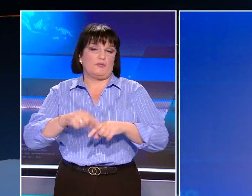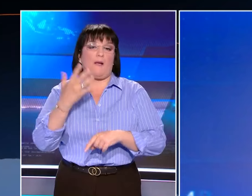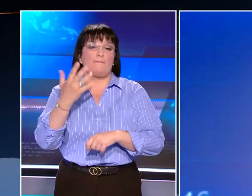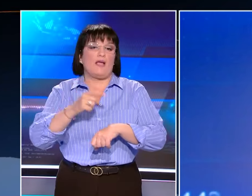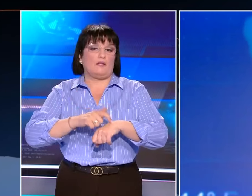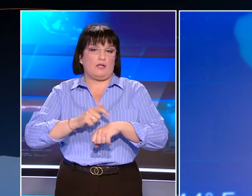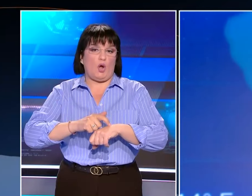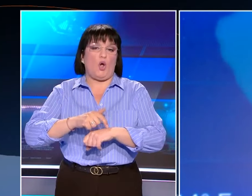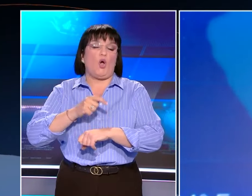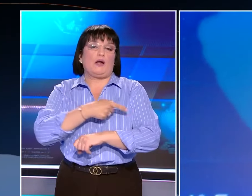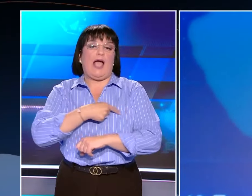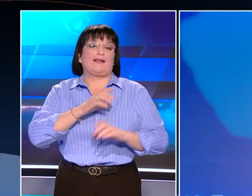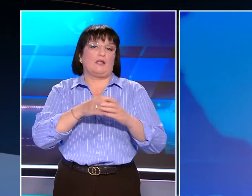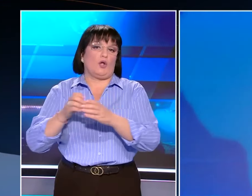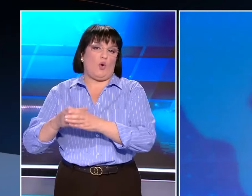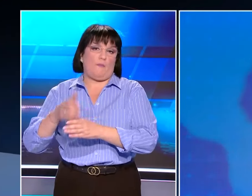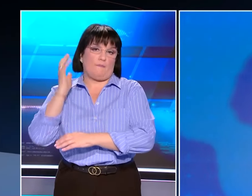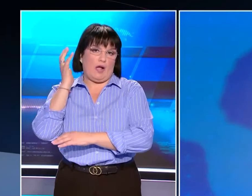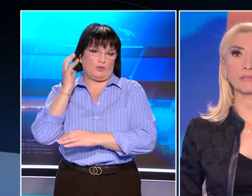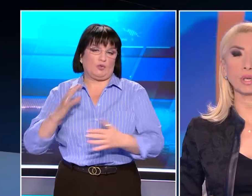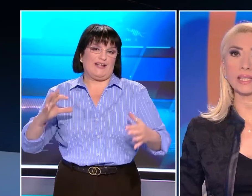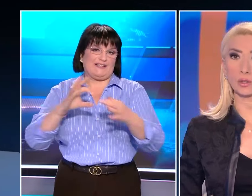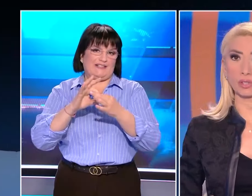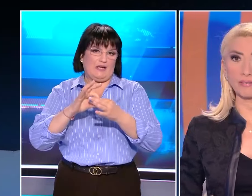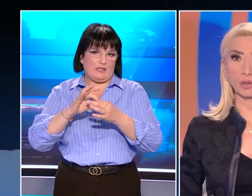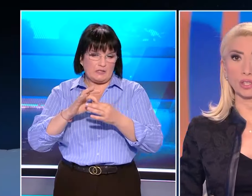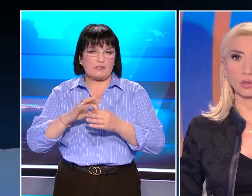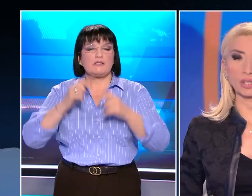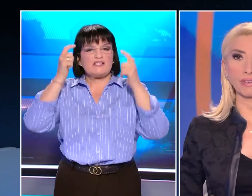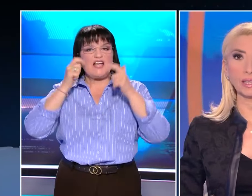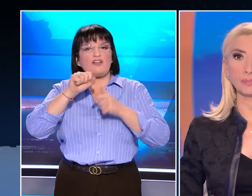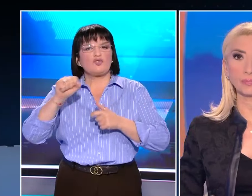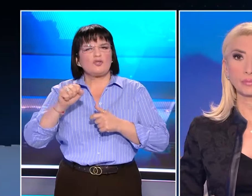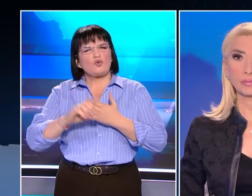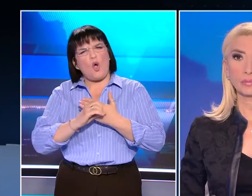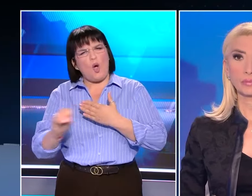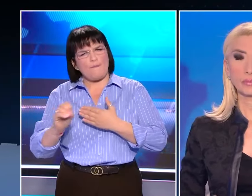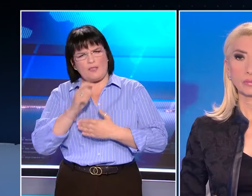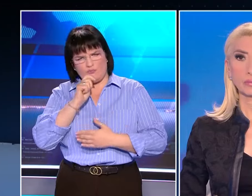ξεκινήσουν οι τοποθετήσεις των πολιτικών αρχηγών. Συνδεόμαστε με τη Βουλή και τον Στέφανο Σίσκο. Στέφανε.